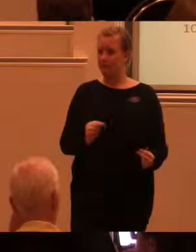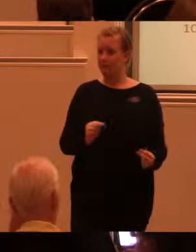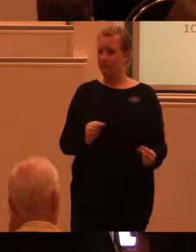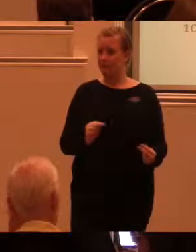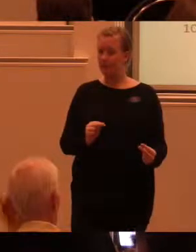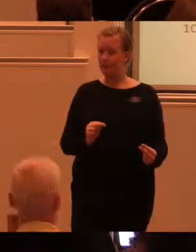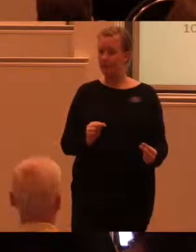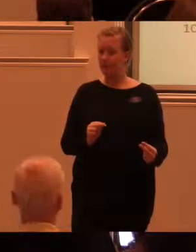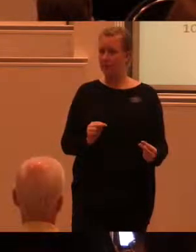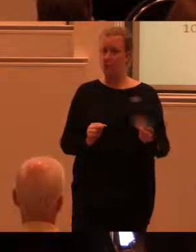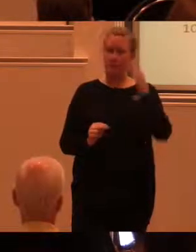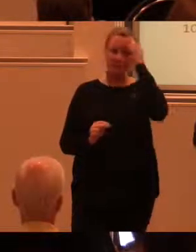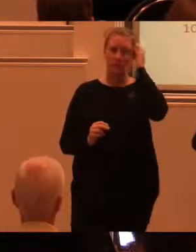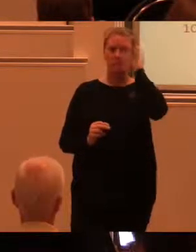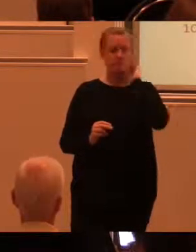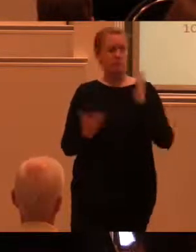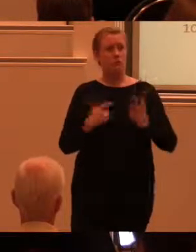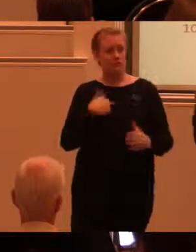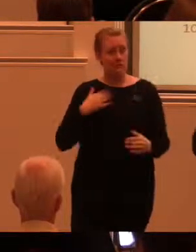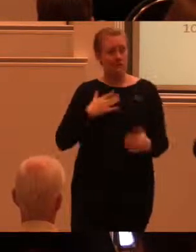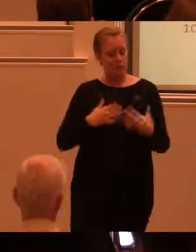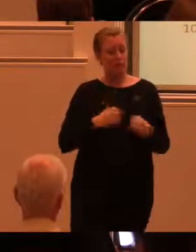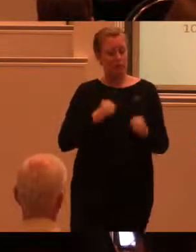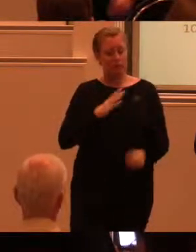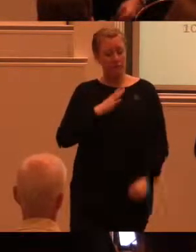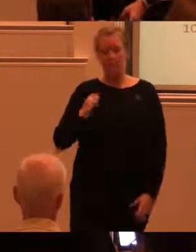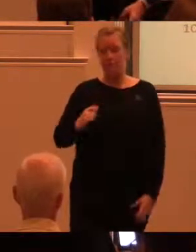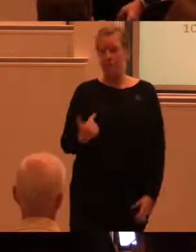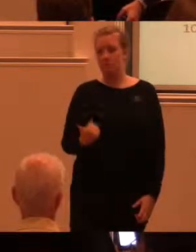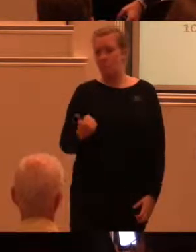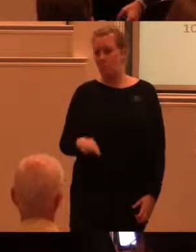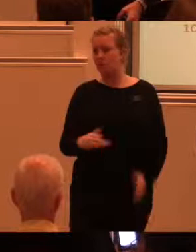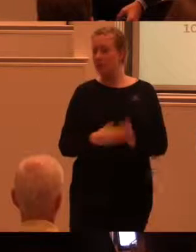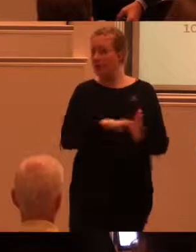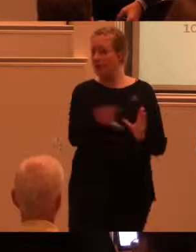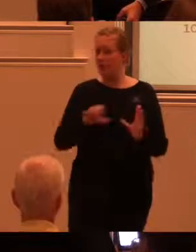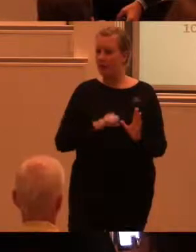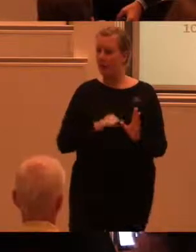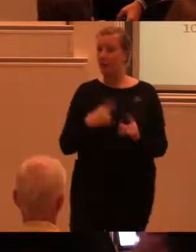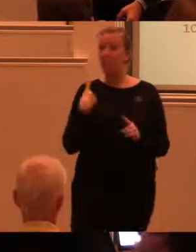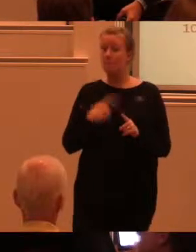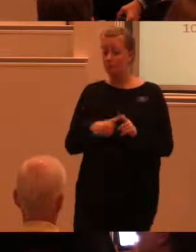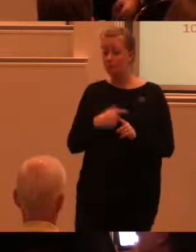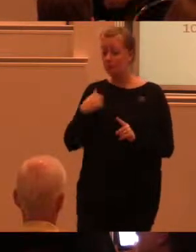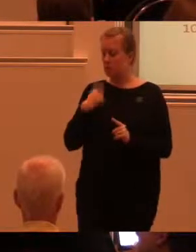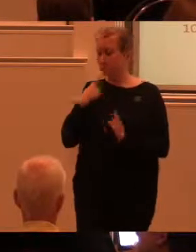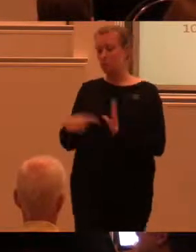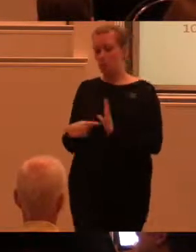förutsat sig göra med de artefakter eller miljöer och omgivningar och tjänster man håller på med. Och det ska finnas tolerans mot misstag